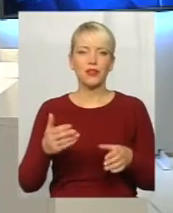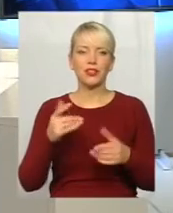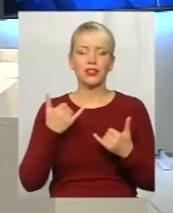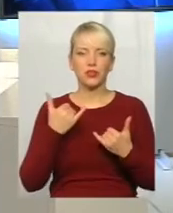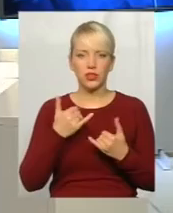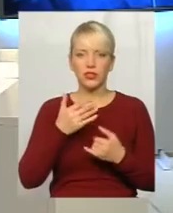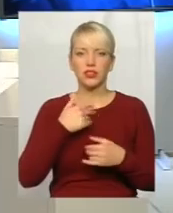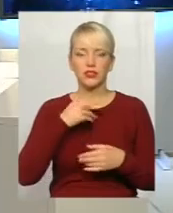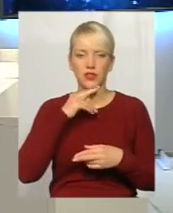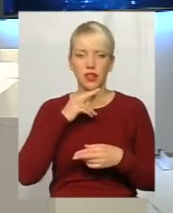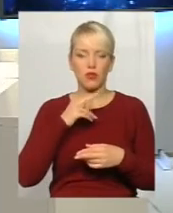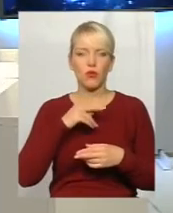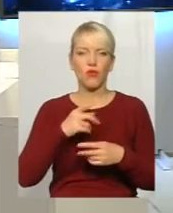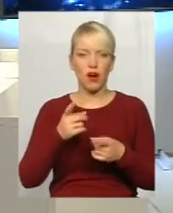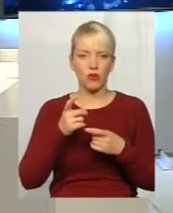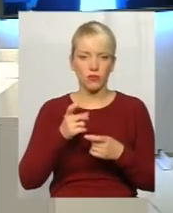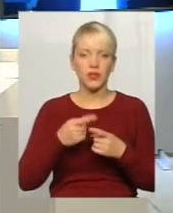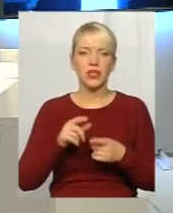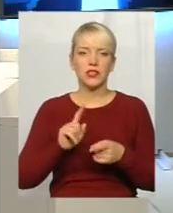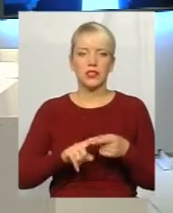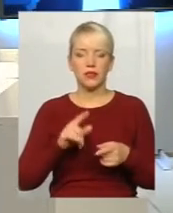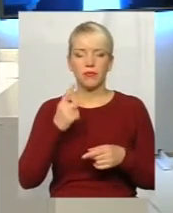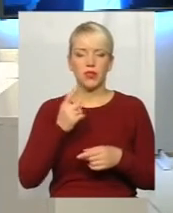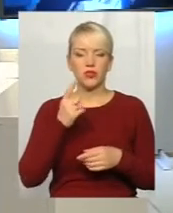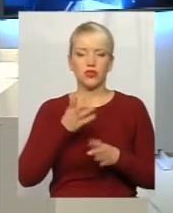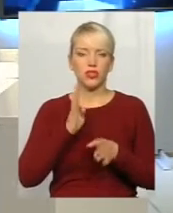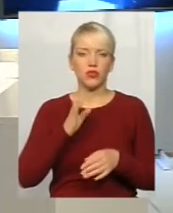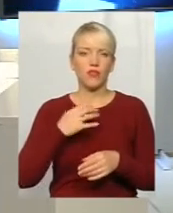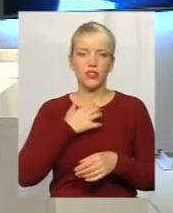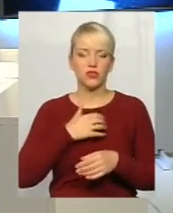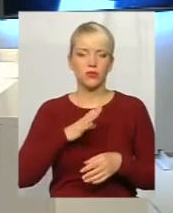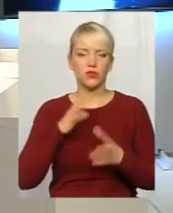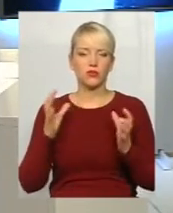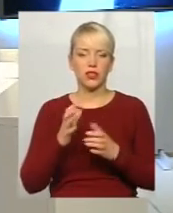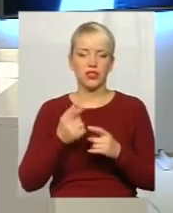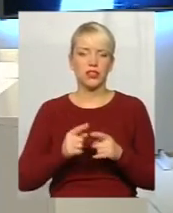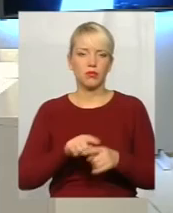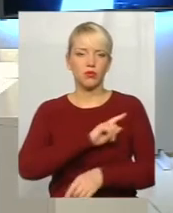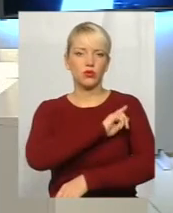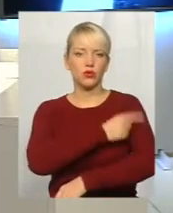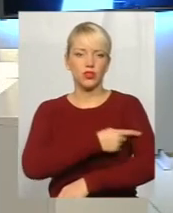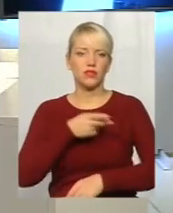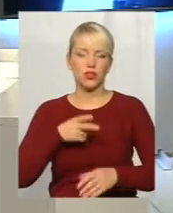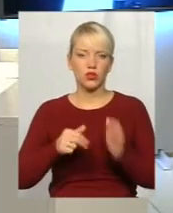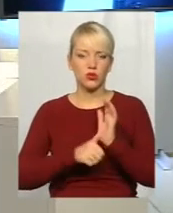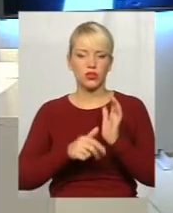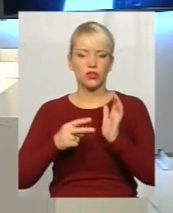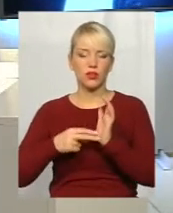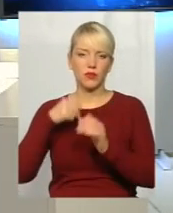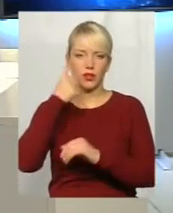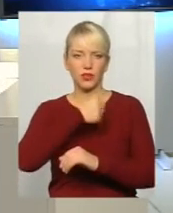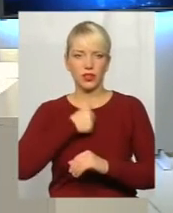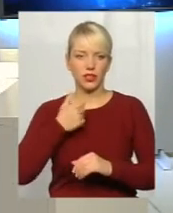уваги. Так, в першу чергу, нам було дуже важливо зберегти ті потужності і з 2006-2007 роки,